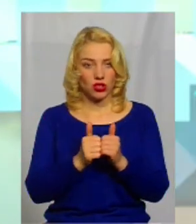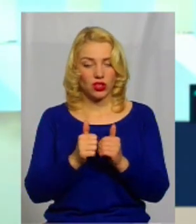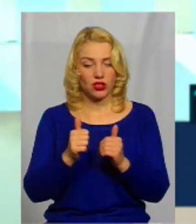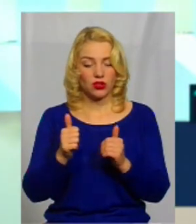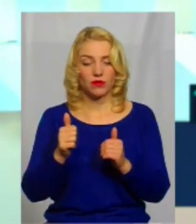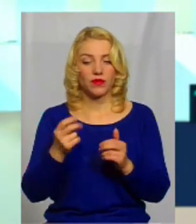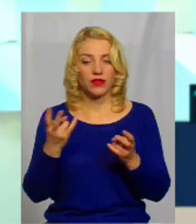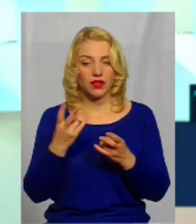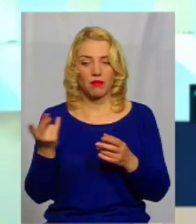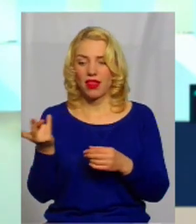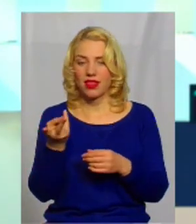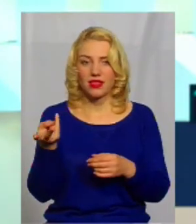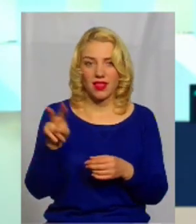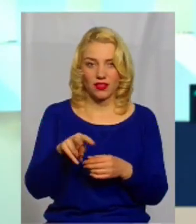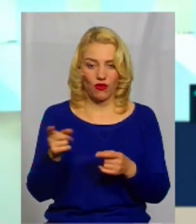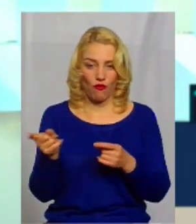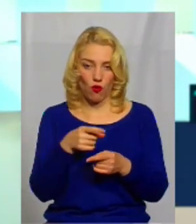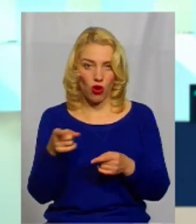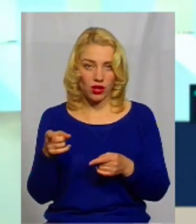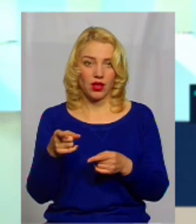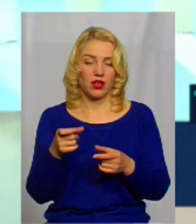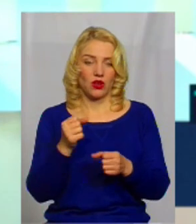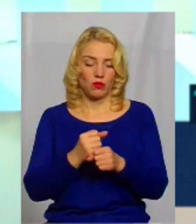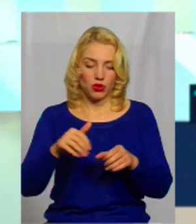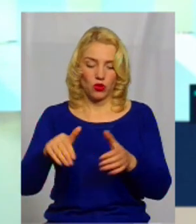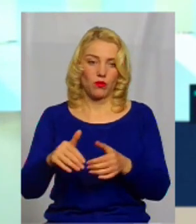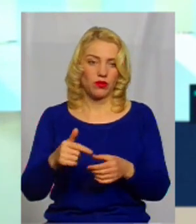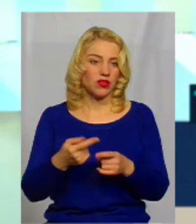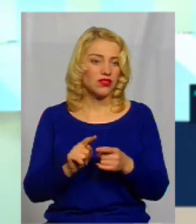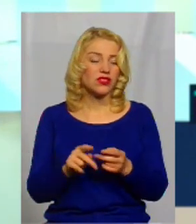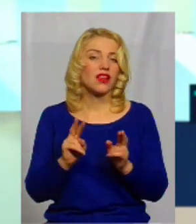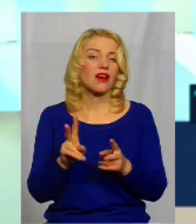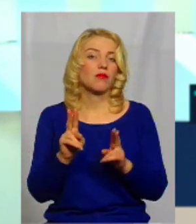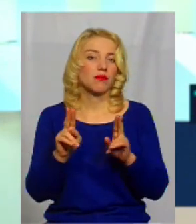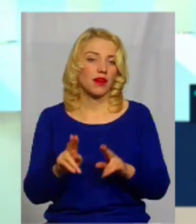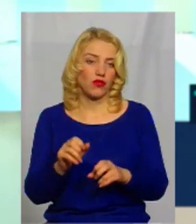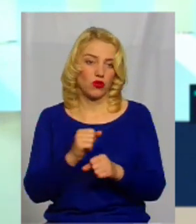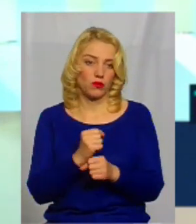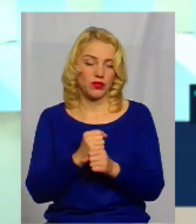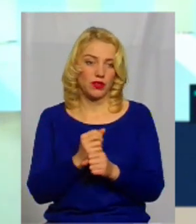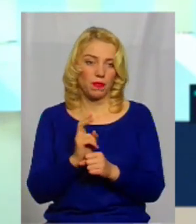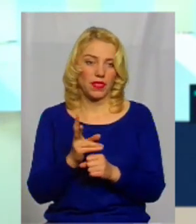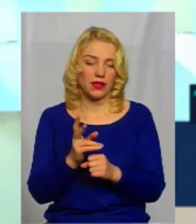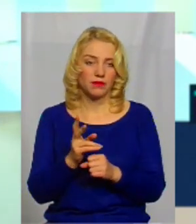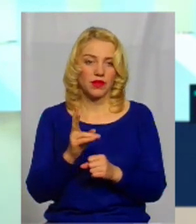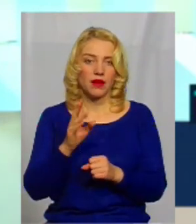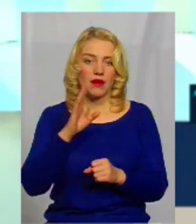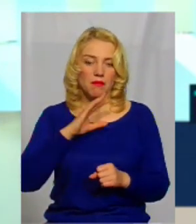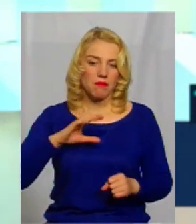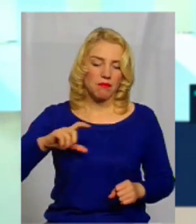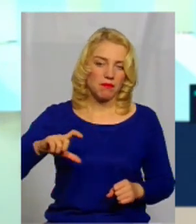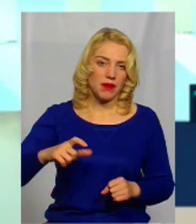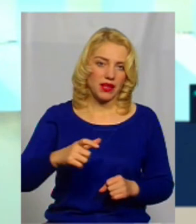копанку. Ну, такі випадки, розуміти, що справа. Це, як правило, воно робиться десь на березі річки.